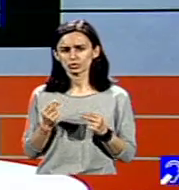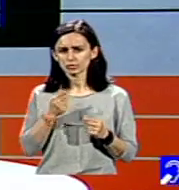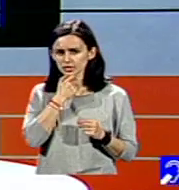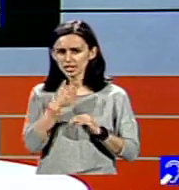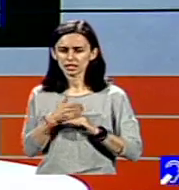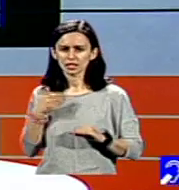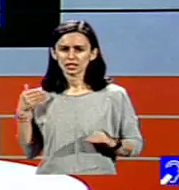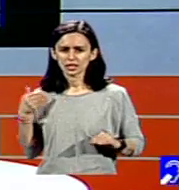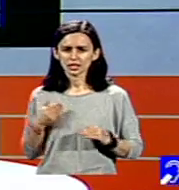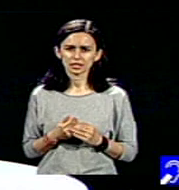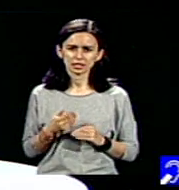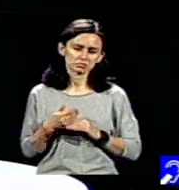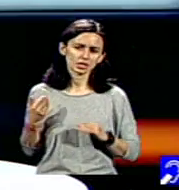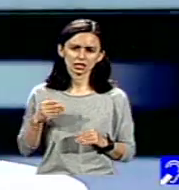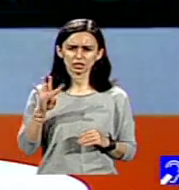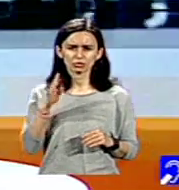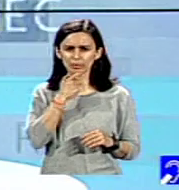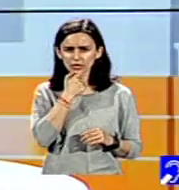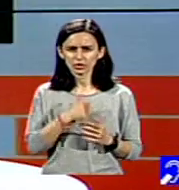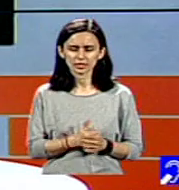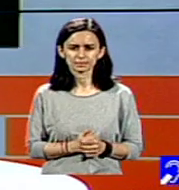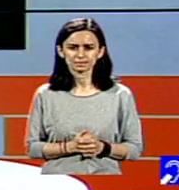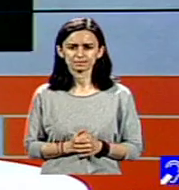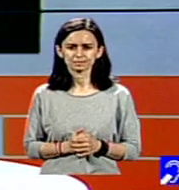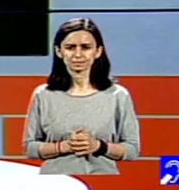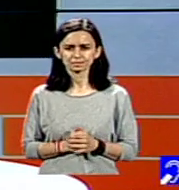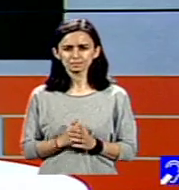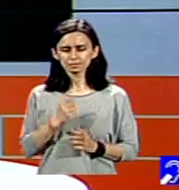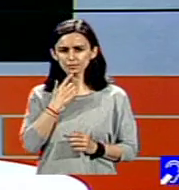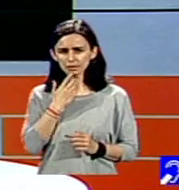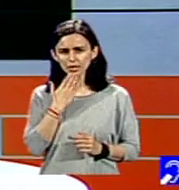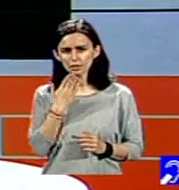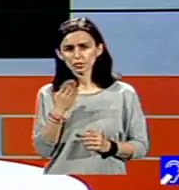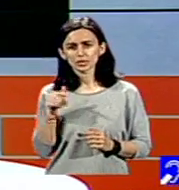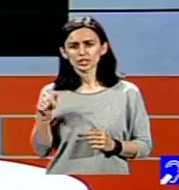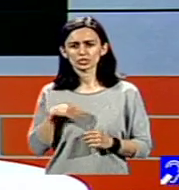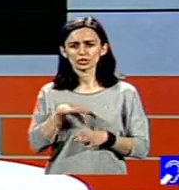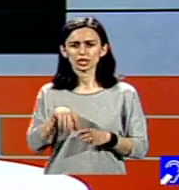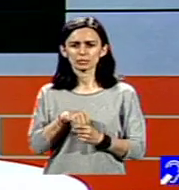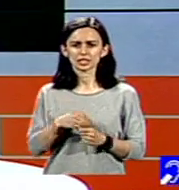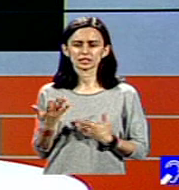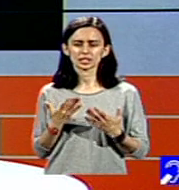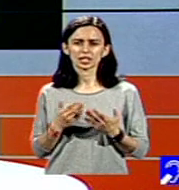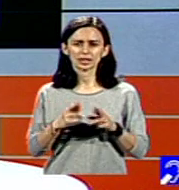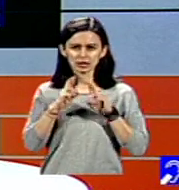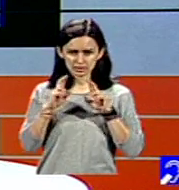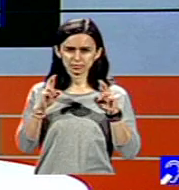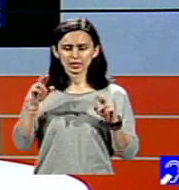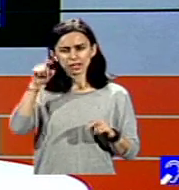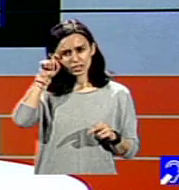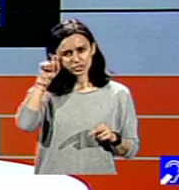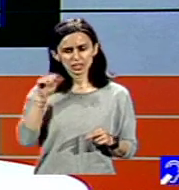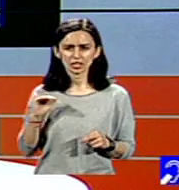doamnelor, domnilor, acum vreo 3 sau 4 ani. Și iată, datorită acestor părinți care nu încetează să spere și să creadă în